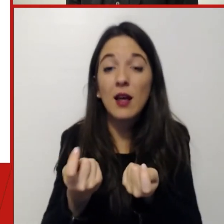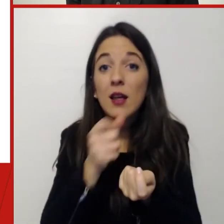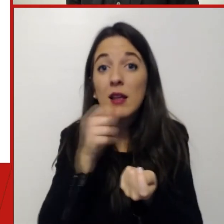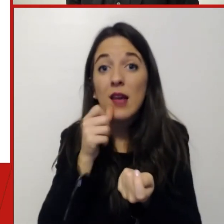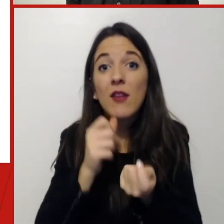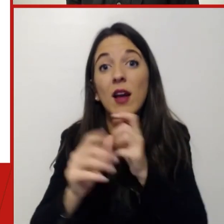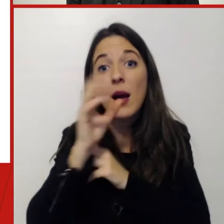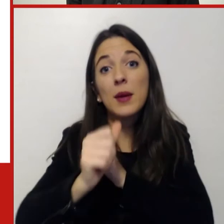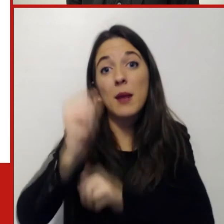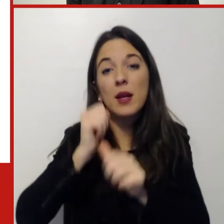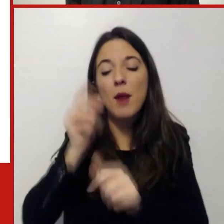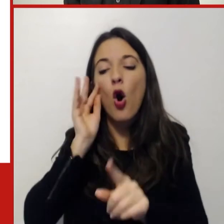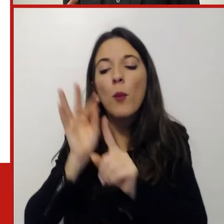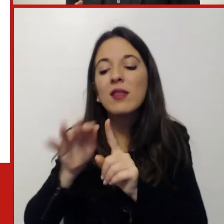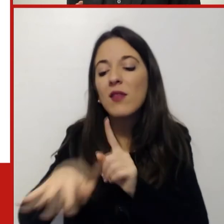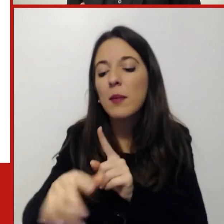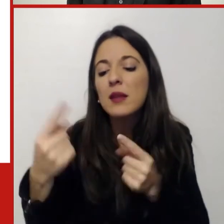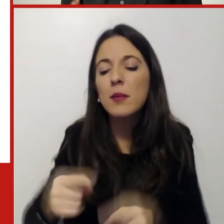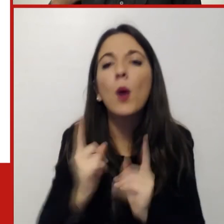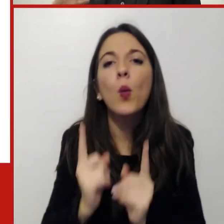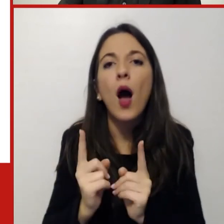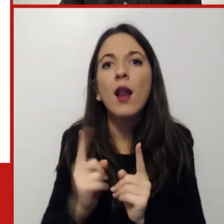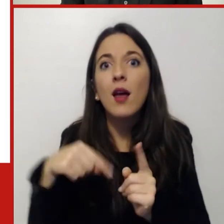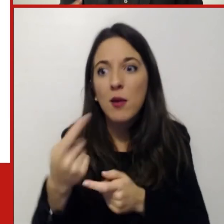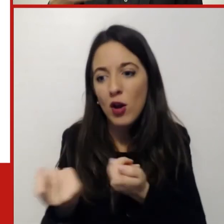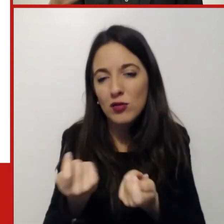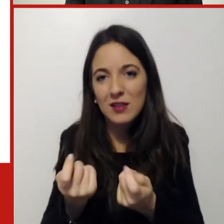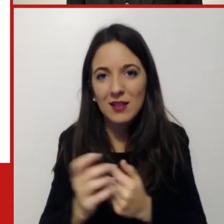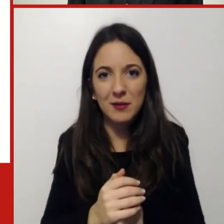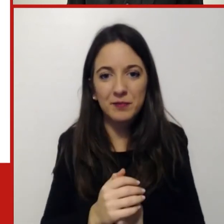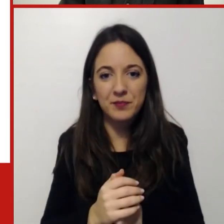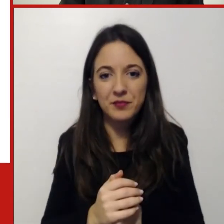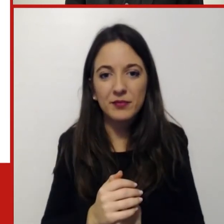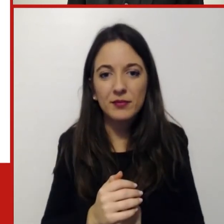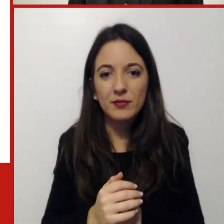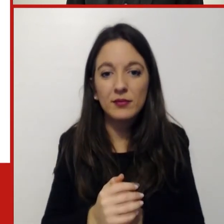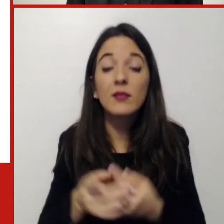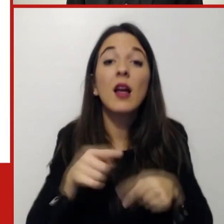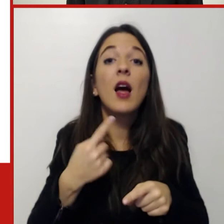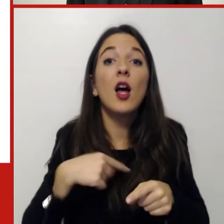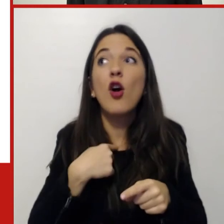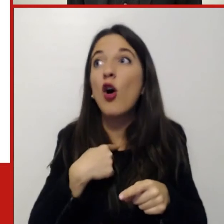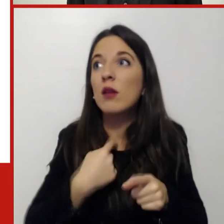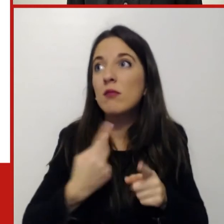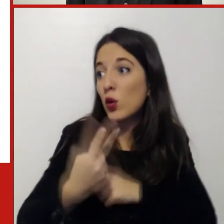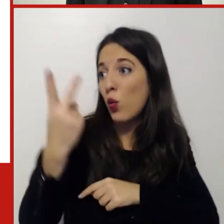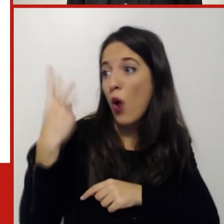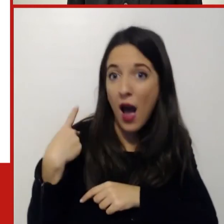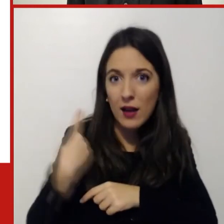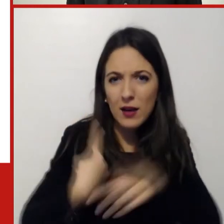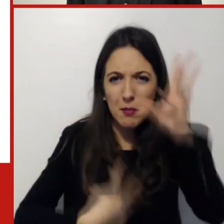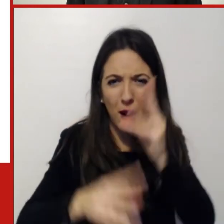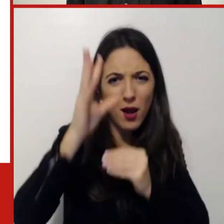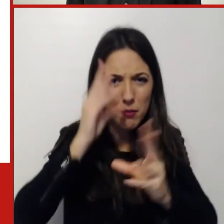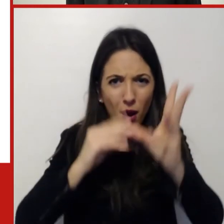stessa degli spazi non perdere questo abbrivio nello sviluppo di nuove competenze abbiamo imparato tantissimo negli ultimi due anni ma